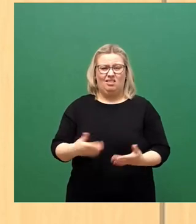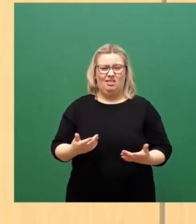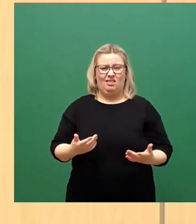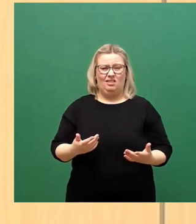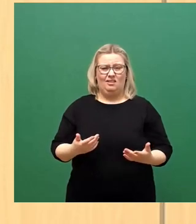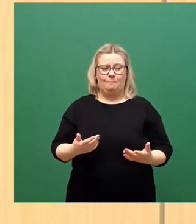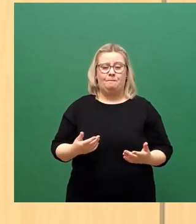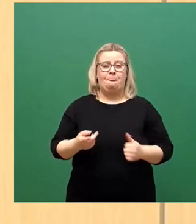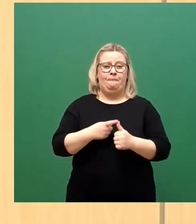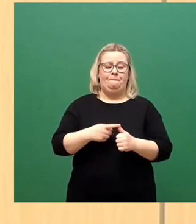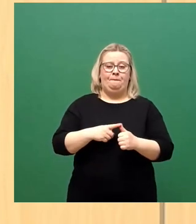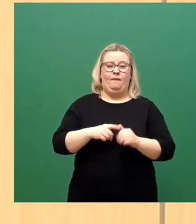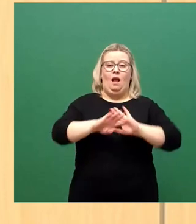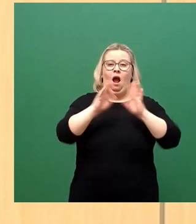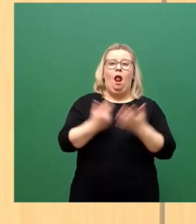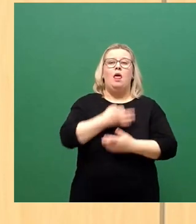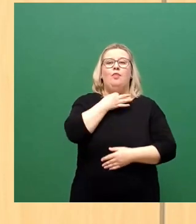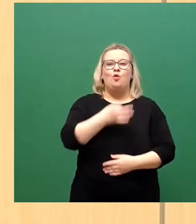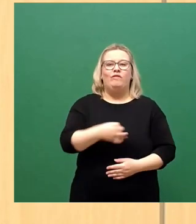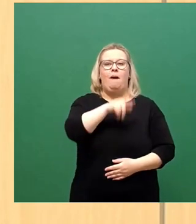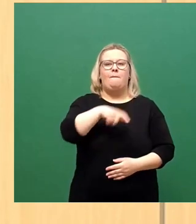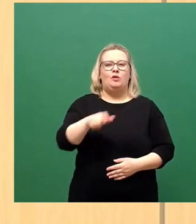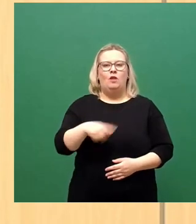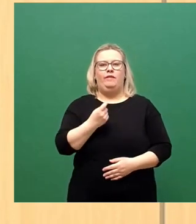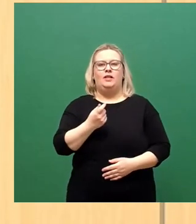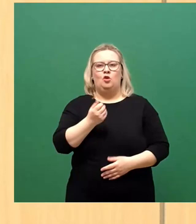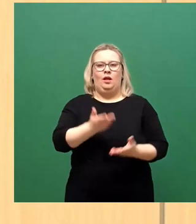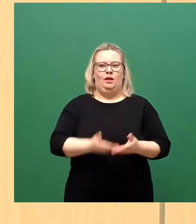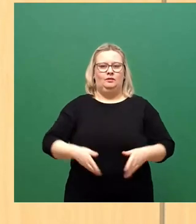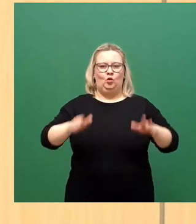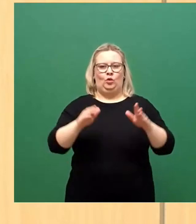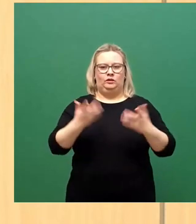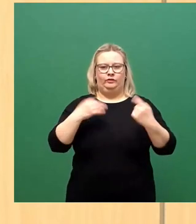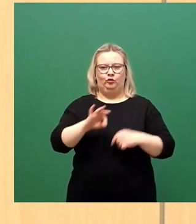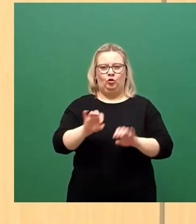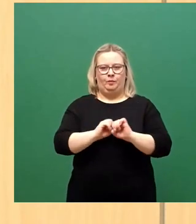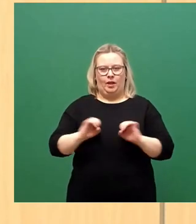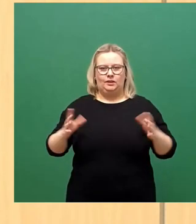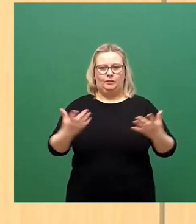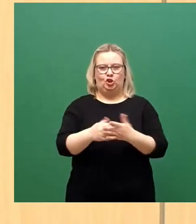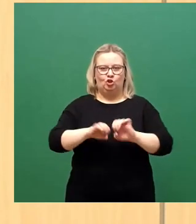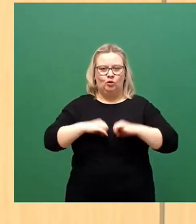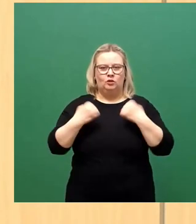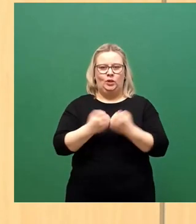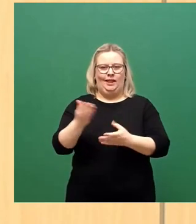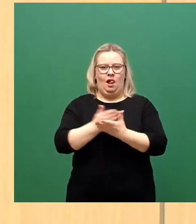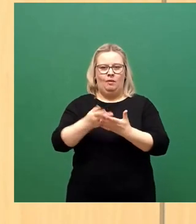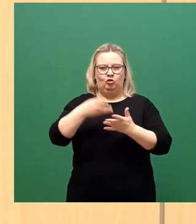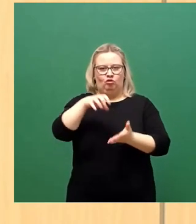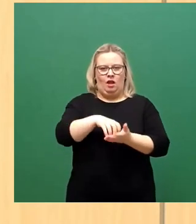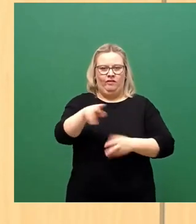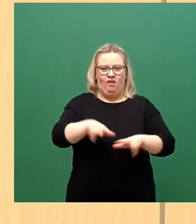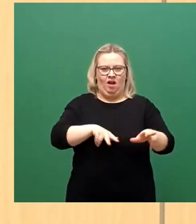notwendigen personellen und finanziellen Ressourcen sind zur Bekämpfung der pandemischen Lage innerhalb der Stadtverwaltung zur